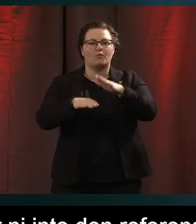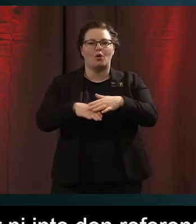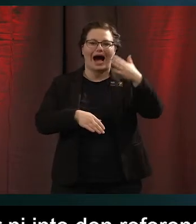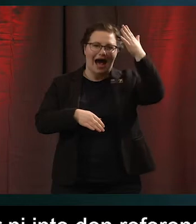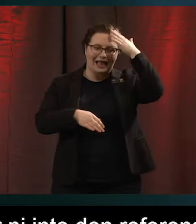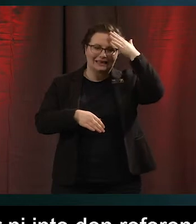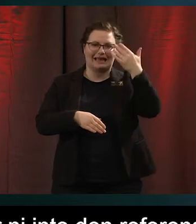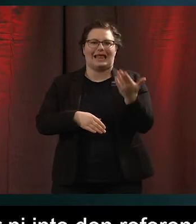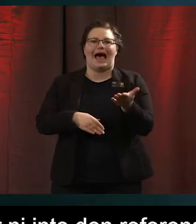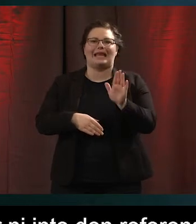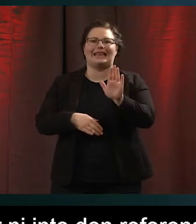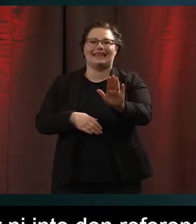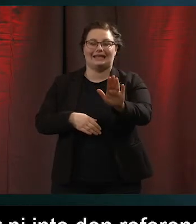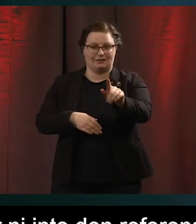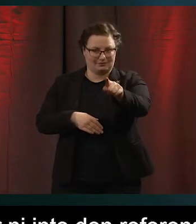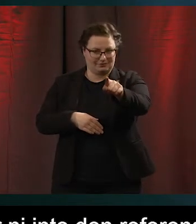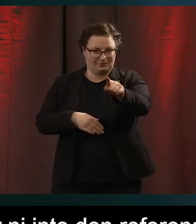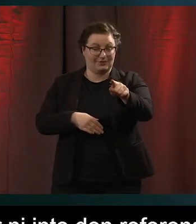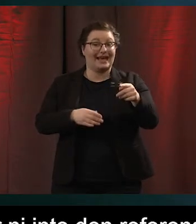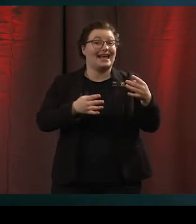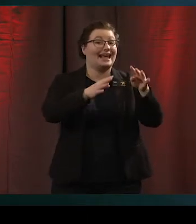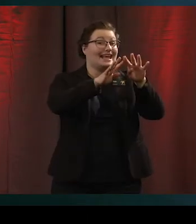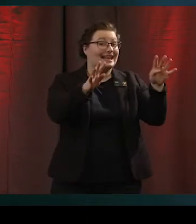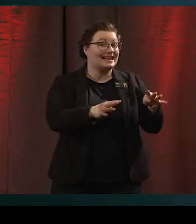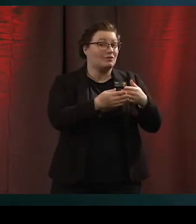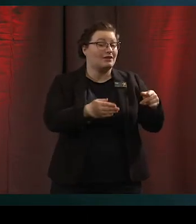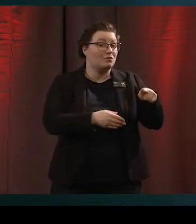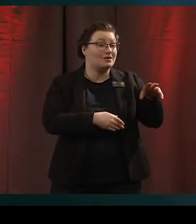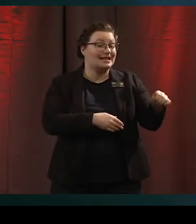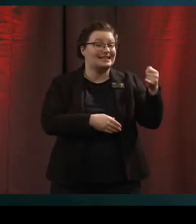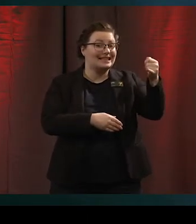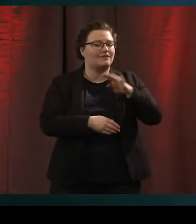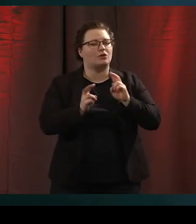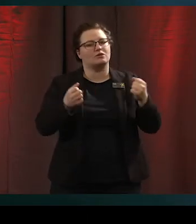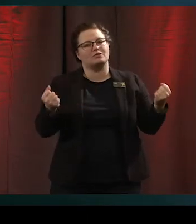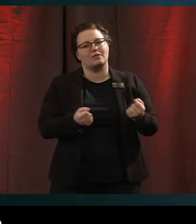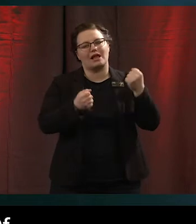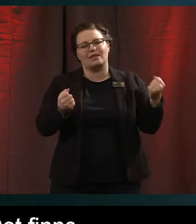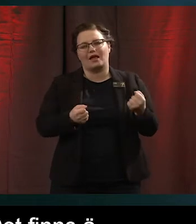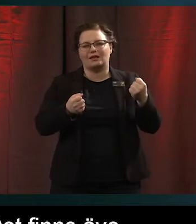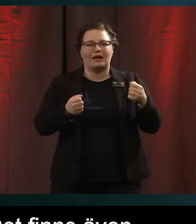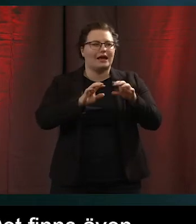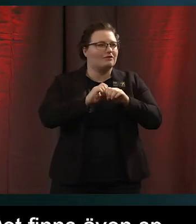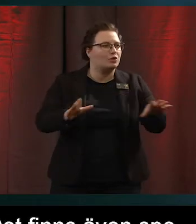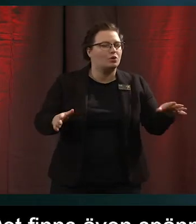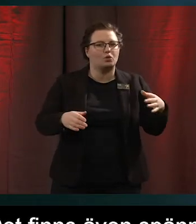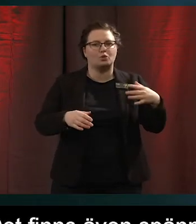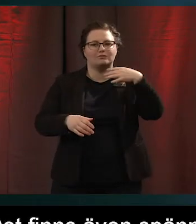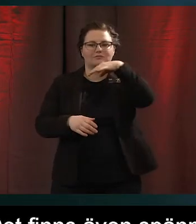man befinner sig där. Så kommer ni förstå den referensen. Internetmuseum.se erbjuder ju också spännande information om internethistoria och